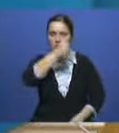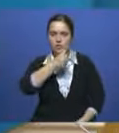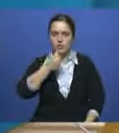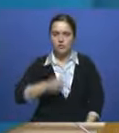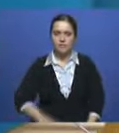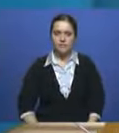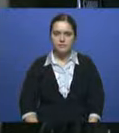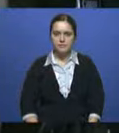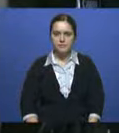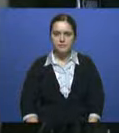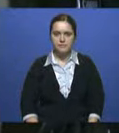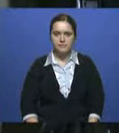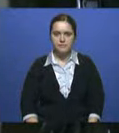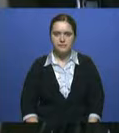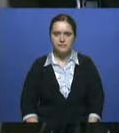году.